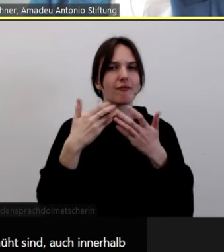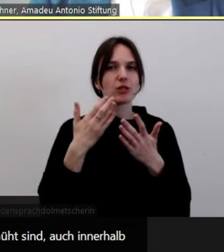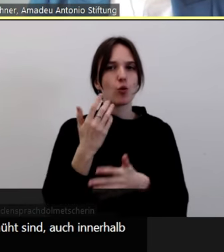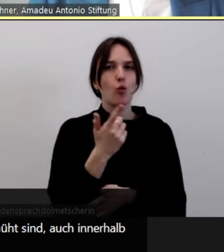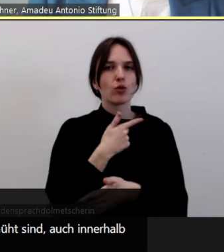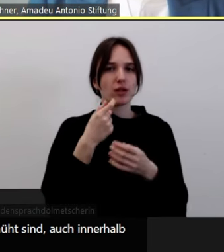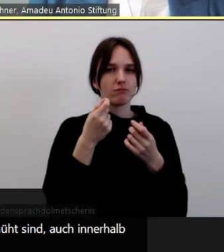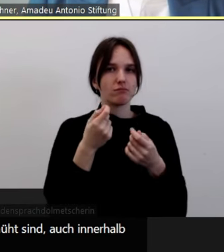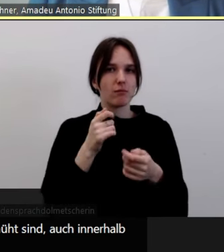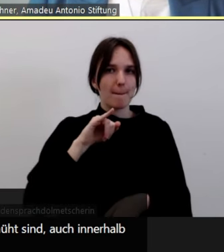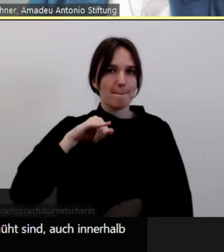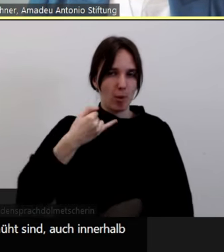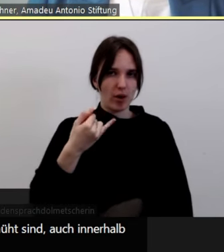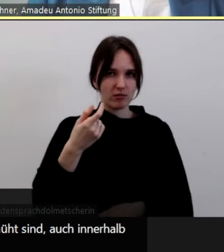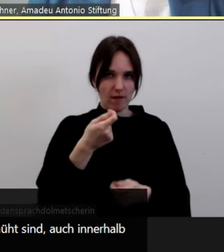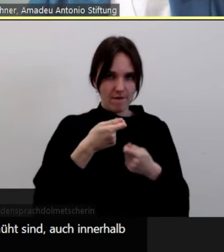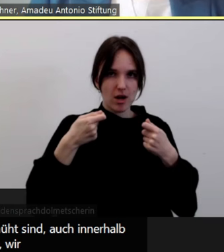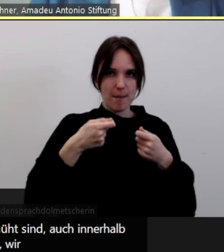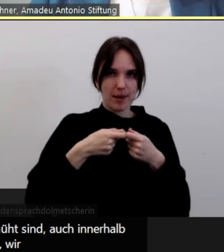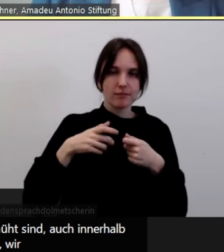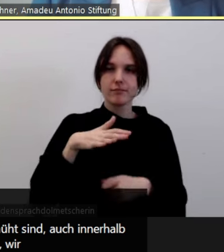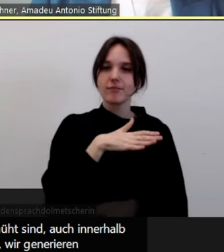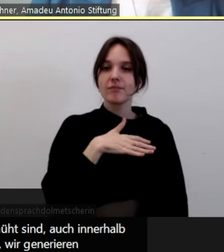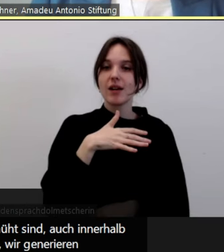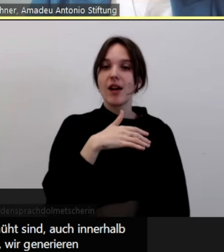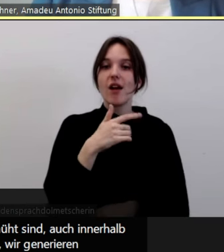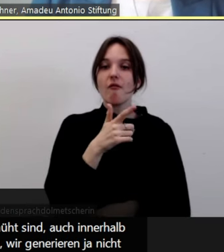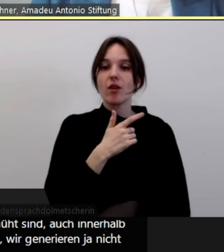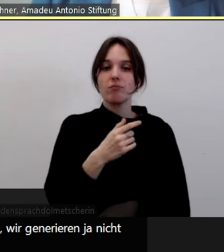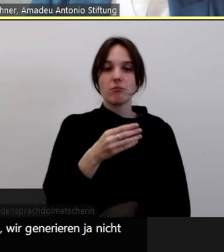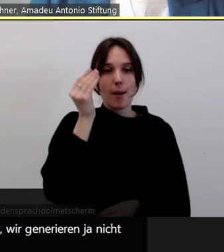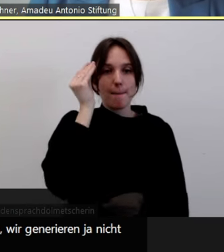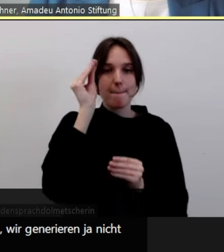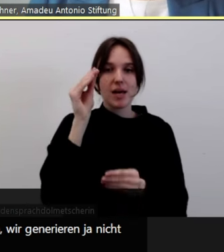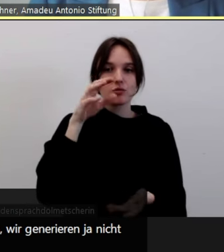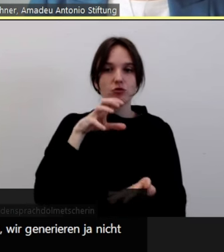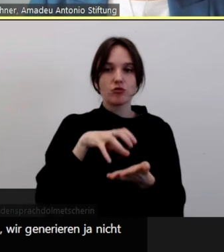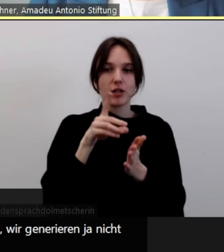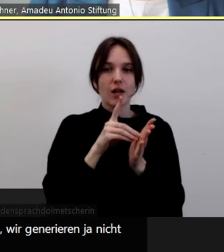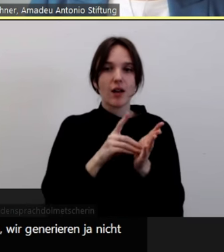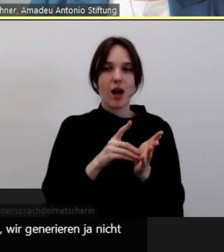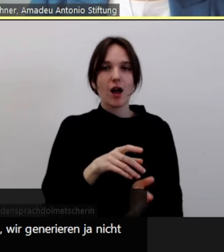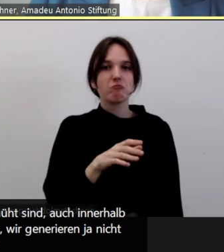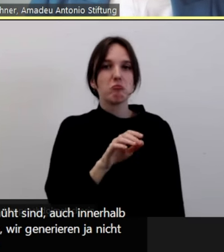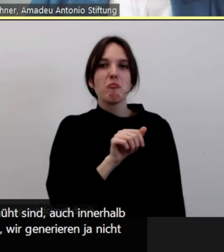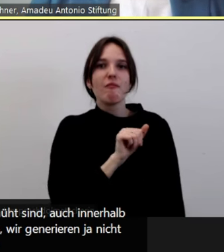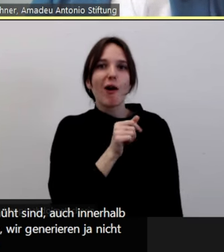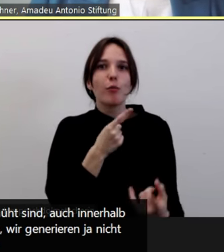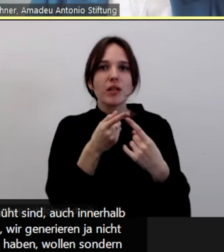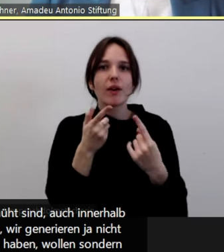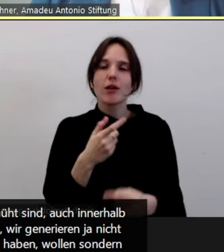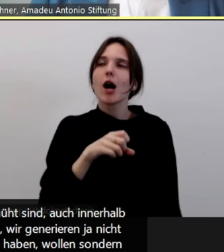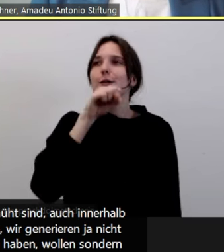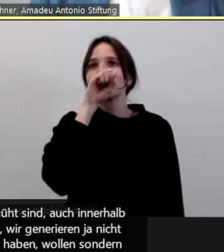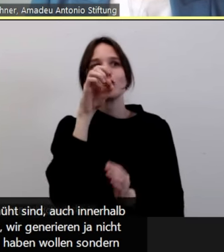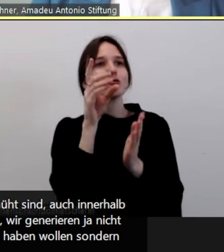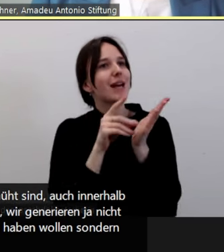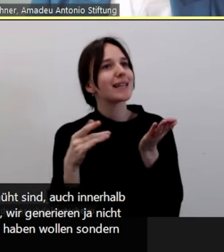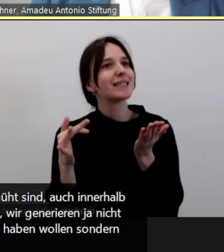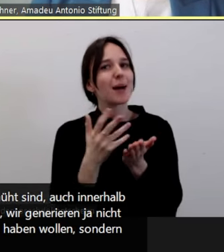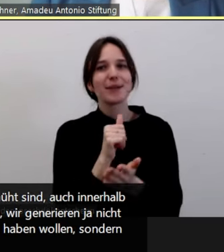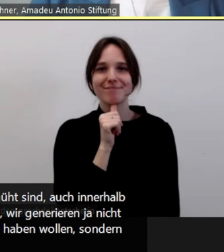Verbundsprojekts, wir versuchen das ja, wir generieren ja nicht die Meldestellen Daten, weil wir so gerne Daten haben wollen, sondern um aus diesen